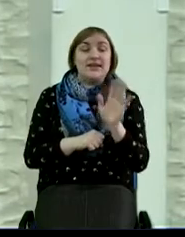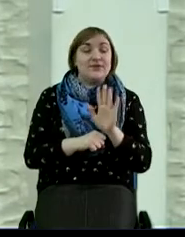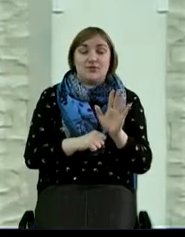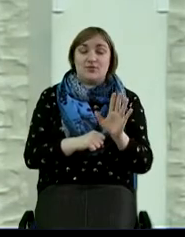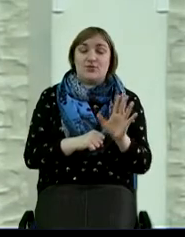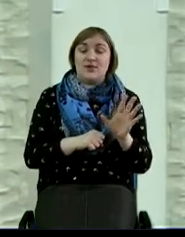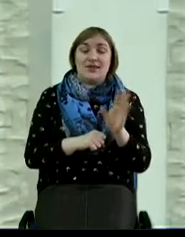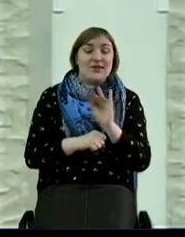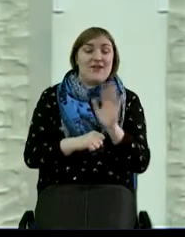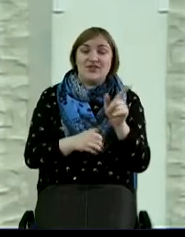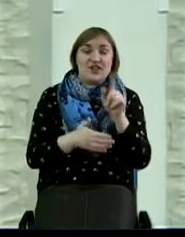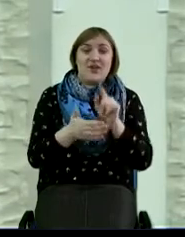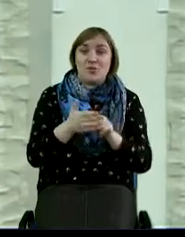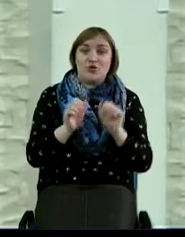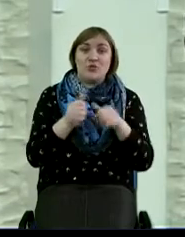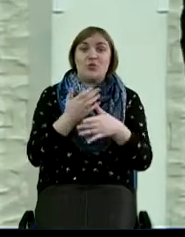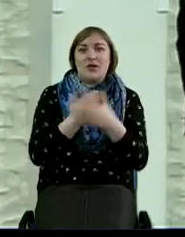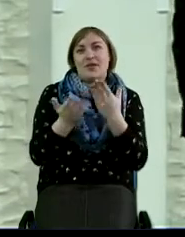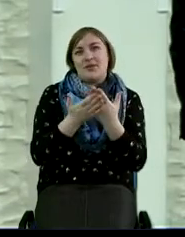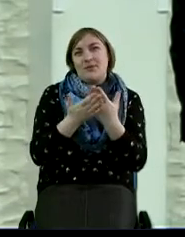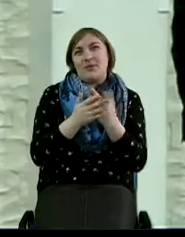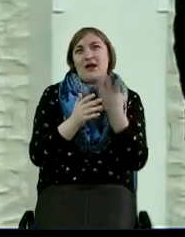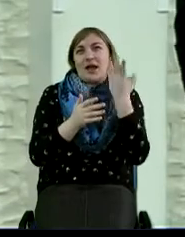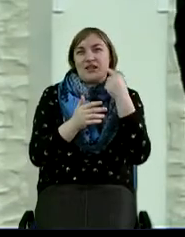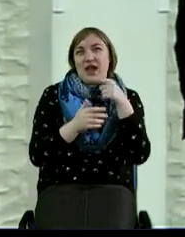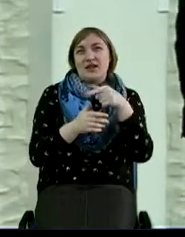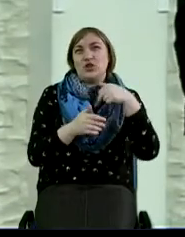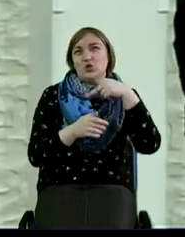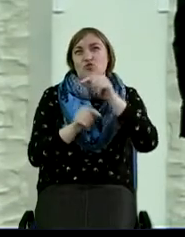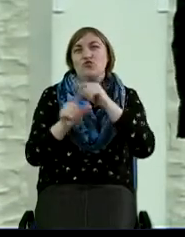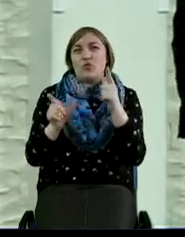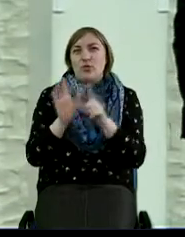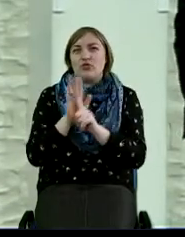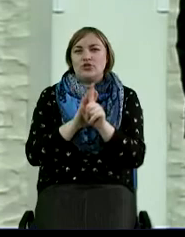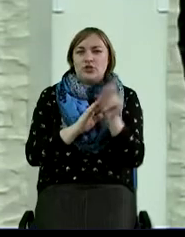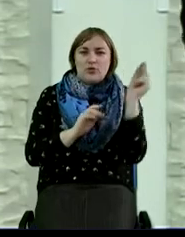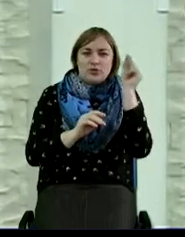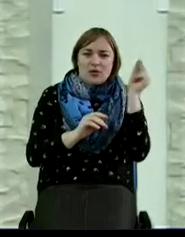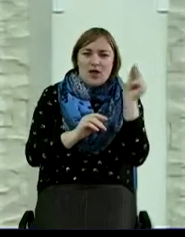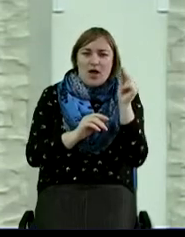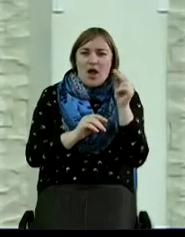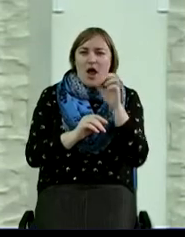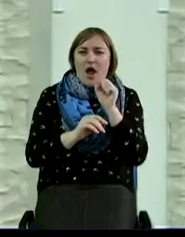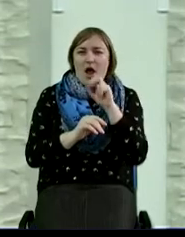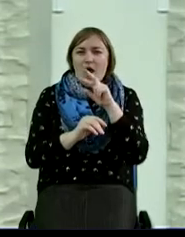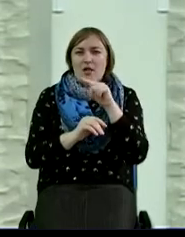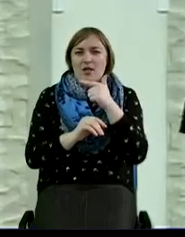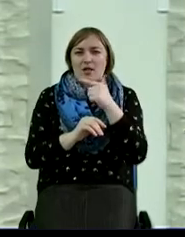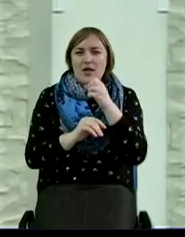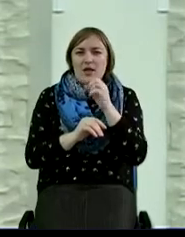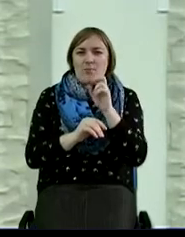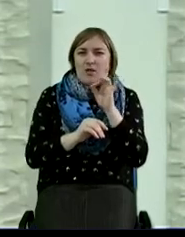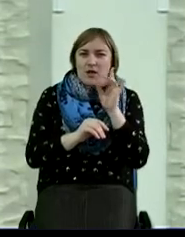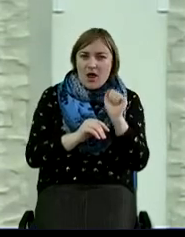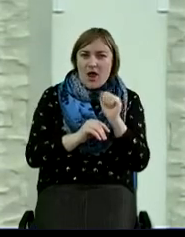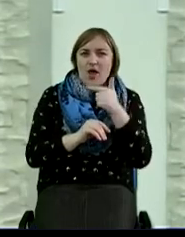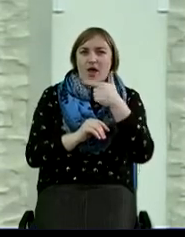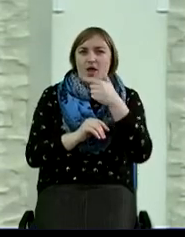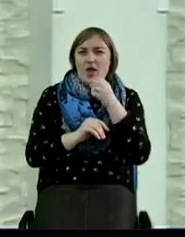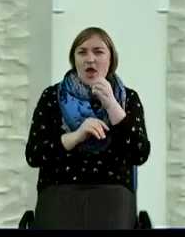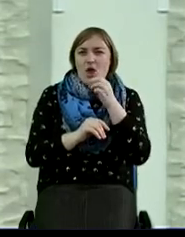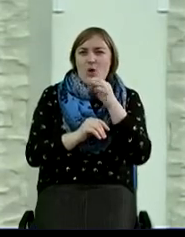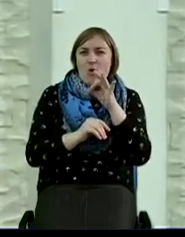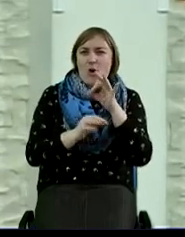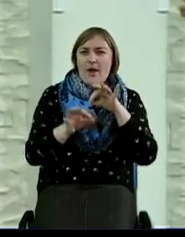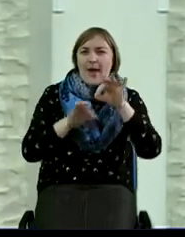помочь. Особенно, когда они идут в школу, начинают учить там алгебру, геометрию или еще другие вещи. Родители уже сидят, смотрят в эти книги глазами, понимают, нет,